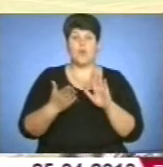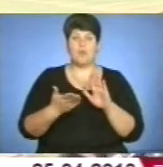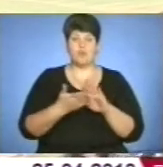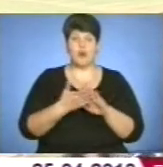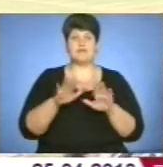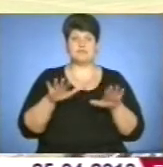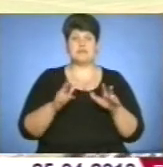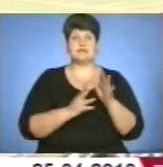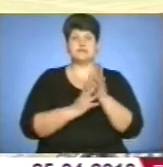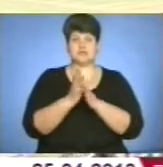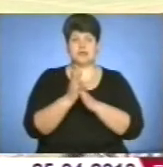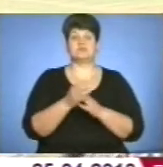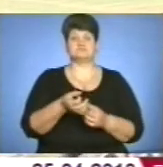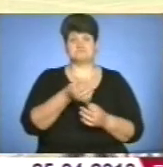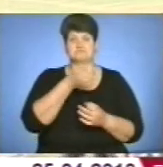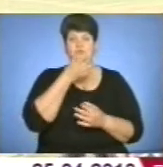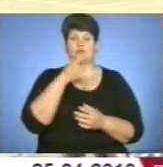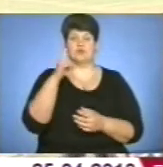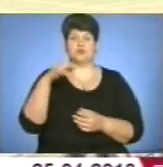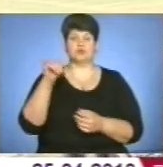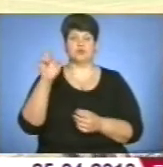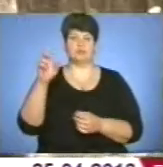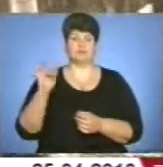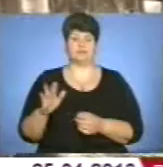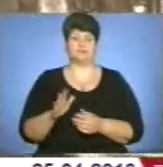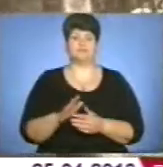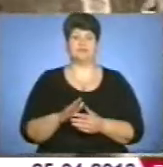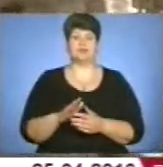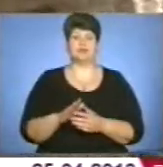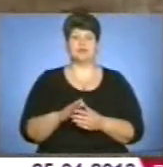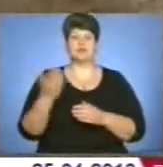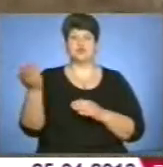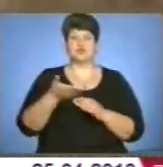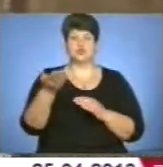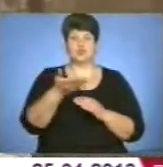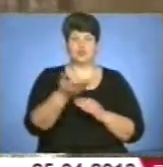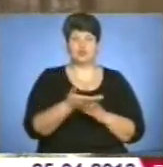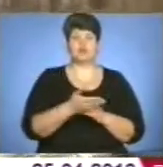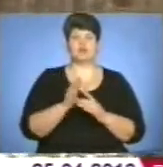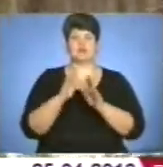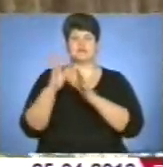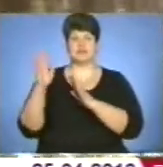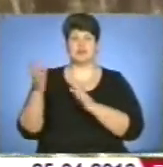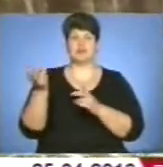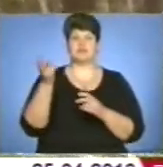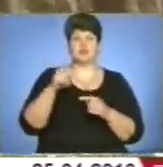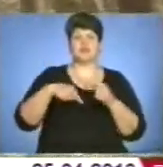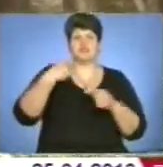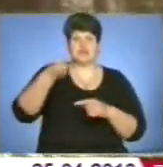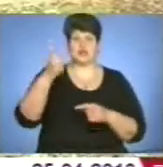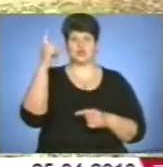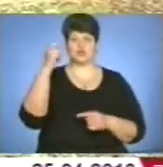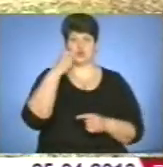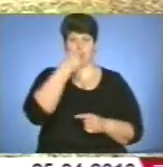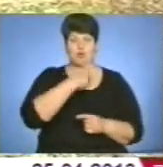місця зростання сприяють саме вирощенню дубових насаджень. Із рубкою, каже Ігор Гуменюк, лісники прийдуть сюди через 100 років.